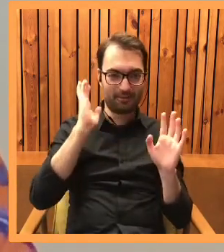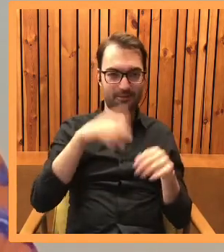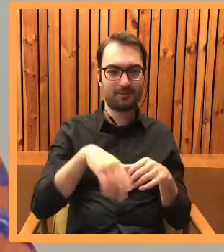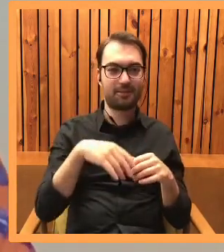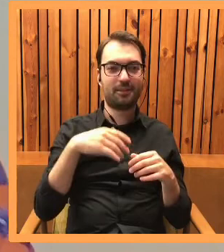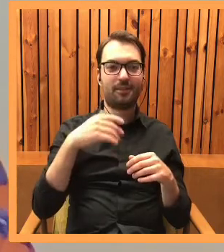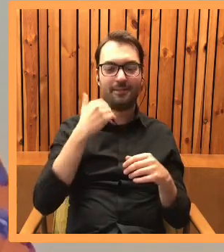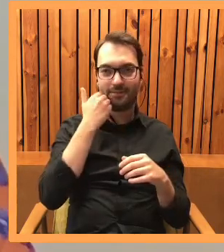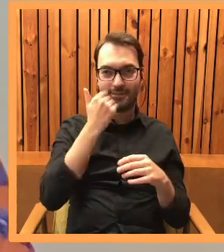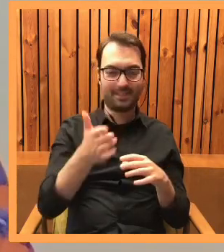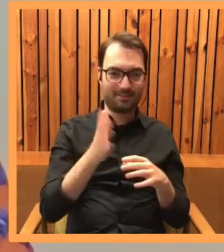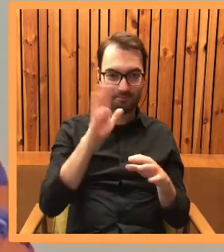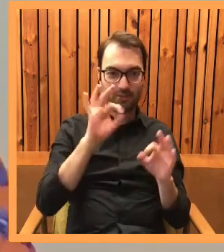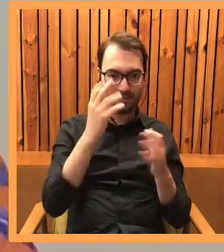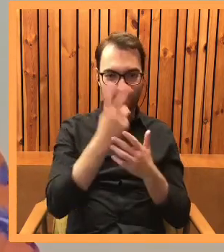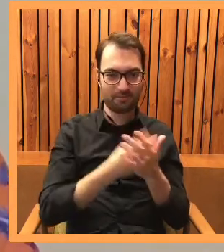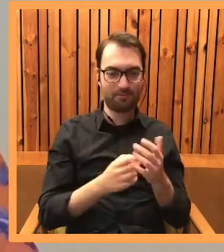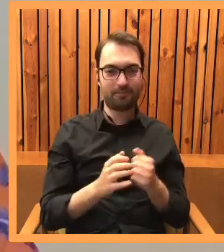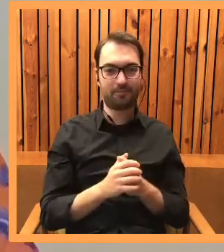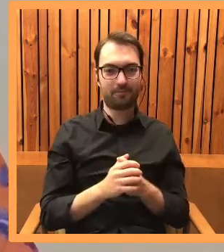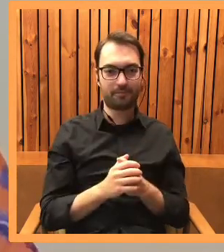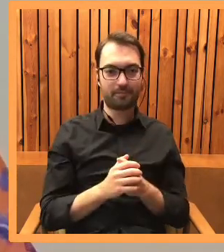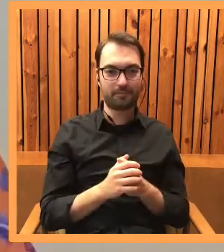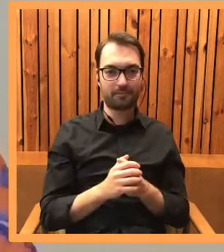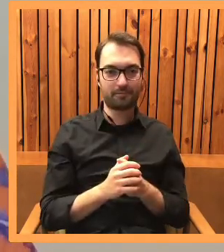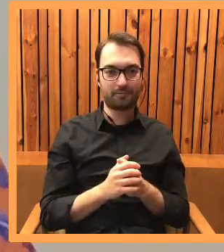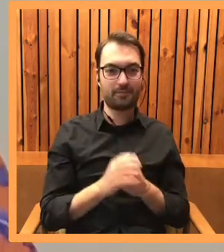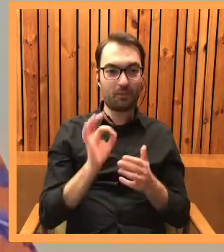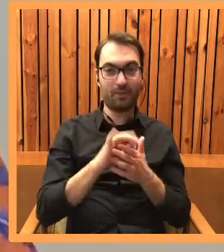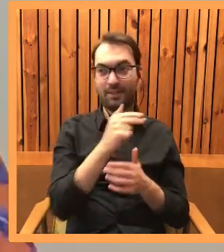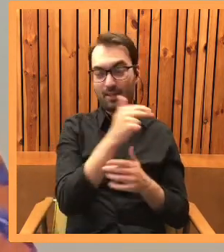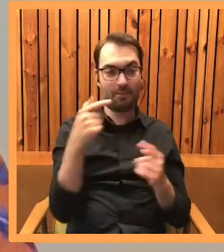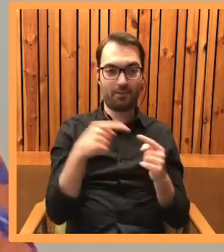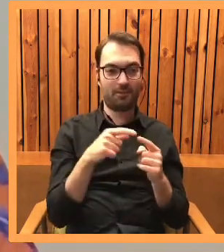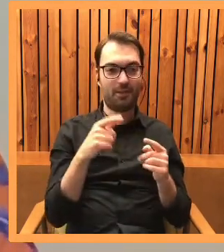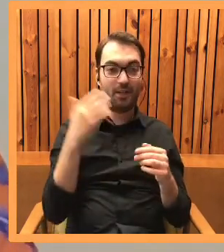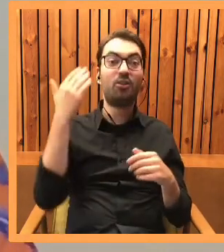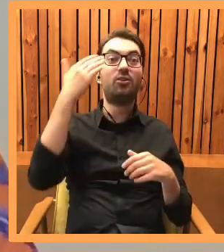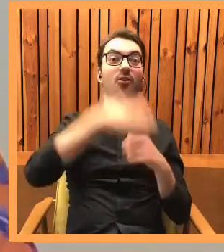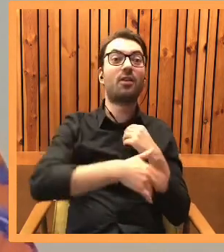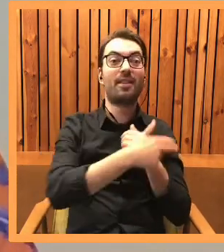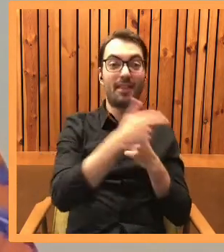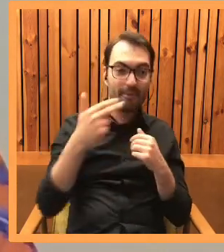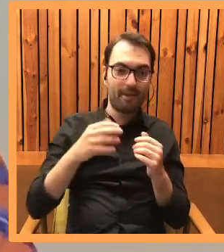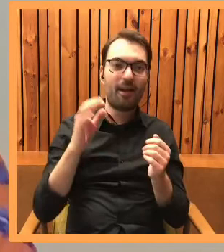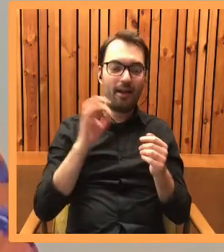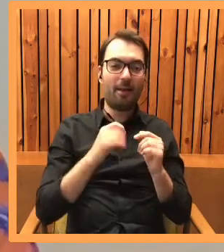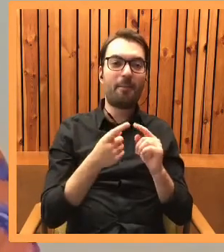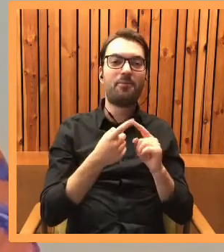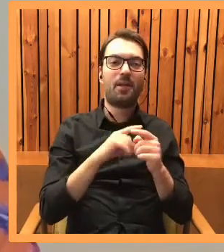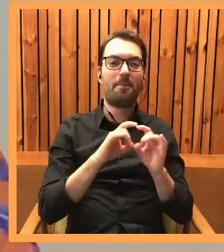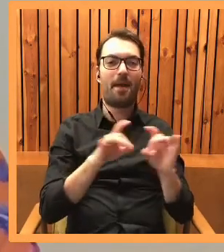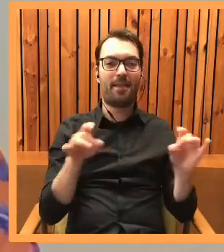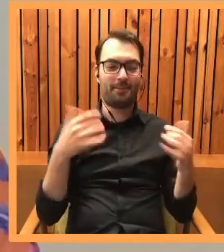aż wstyd, że dopiero teraz się zabrałam. Bardzo w temacie, bo idealnie skończałam tę książkę zanim nastała pandemia,